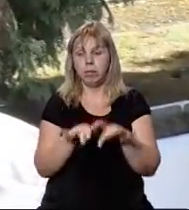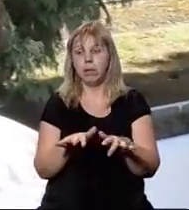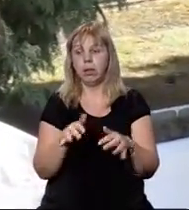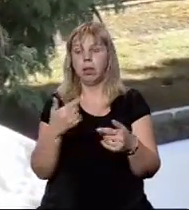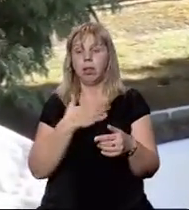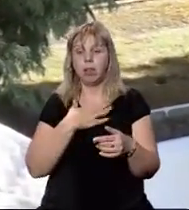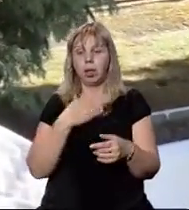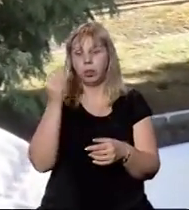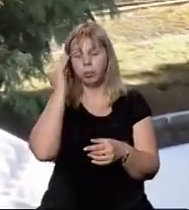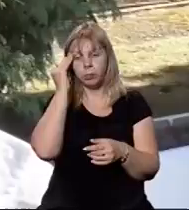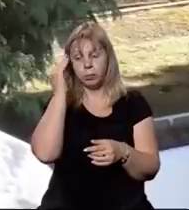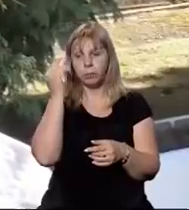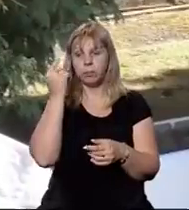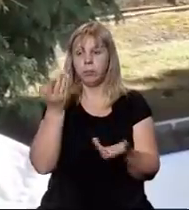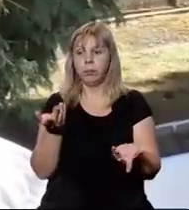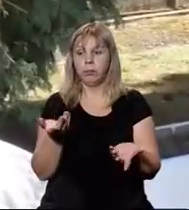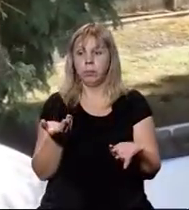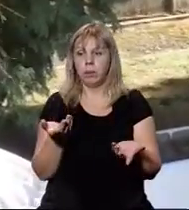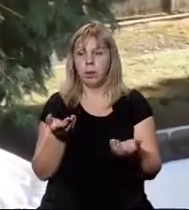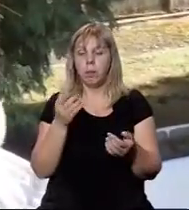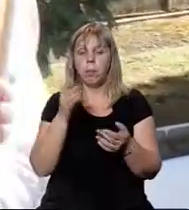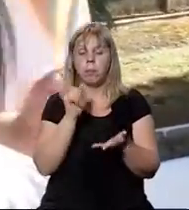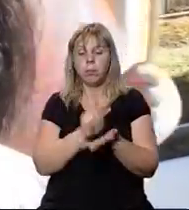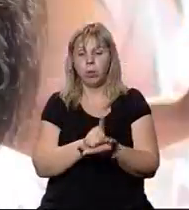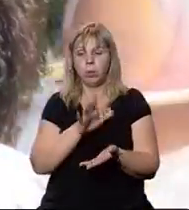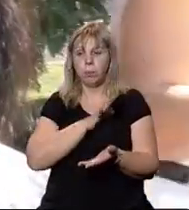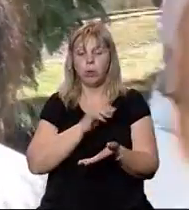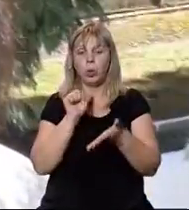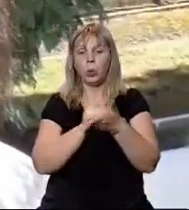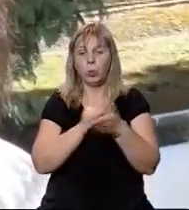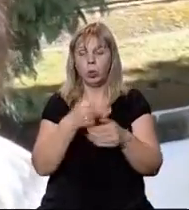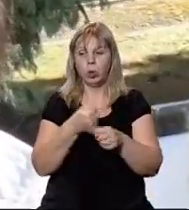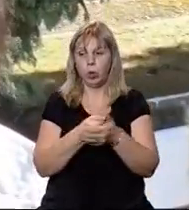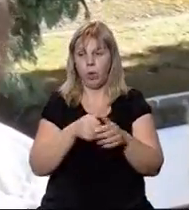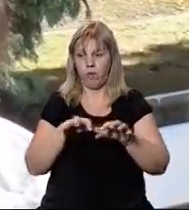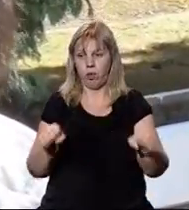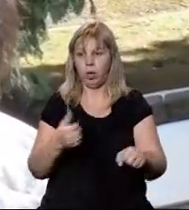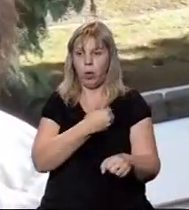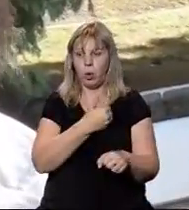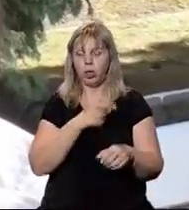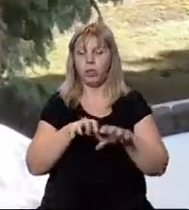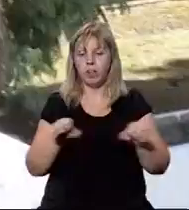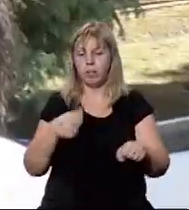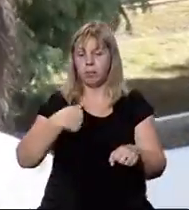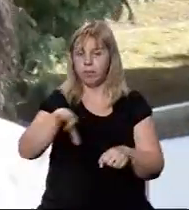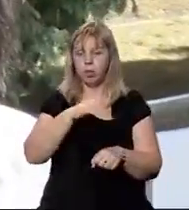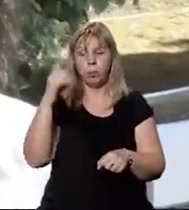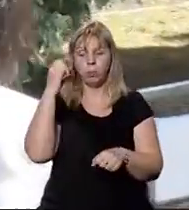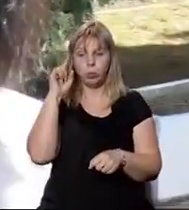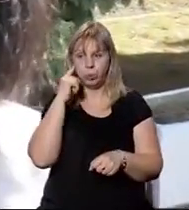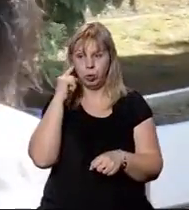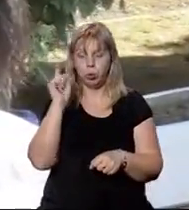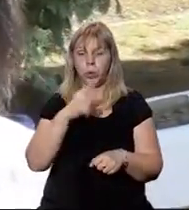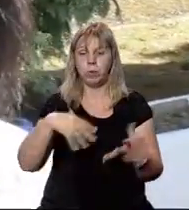який, на нашу думку, мав би достукатися до влади. Ми хочемо, щоб влада нас почула, щоб все